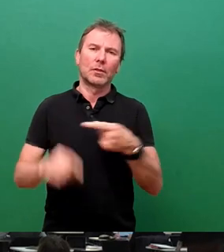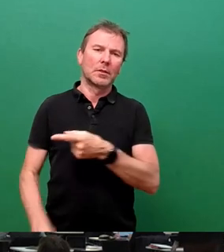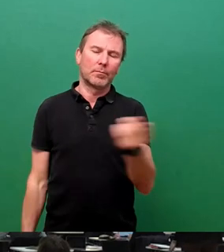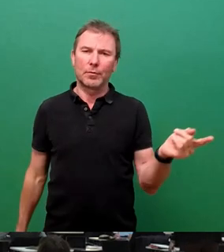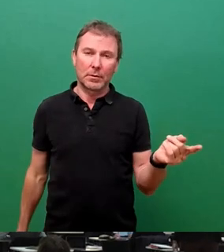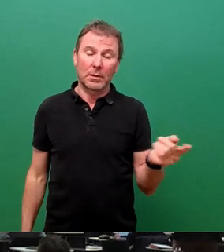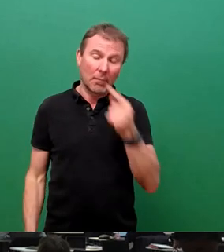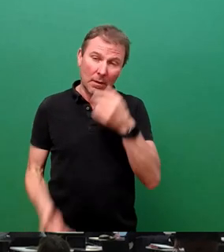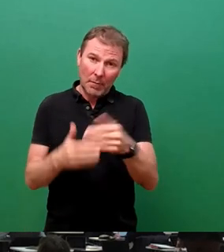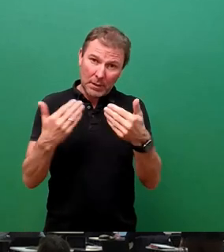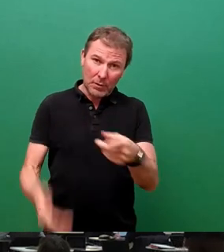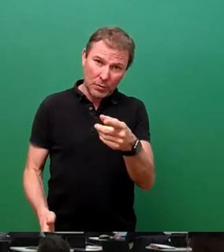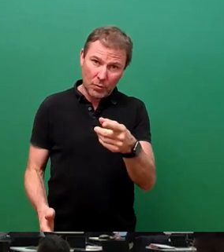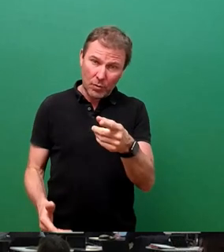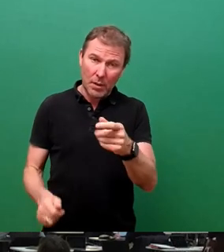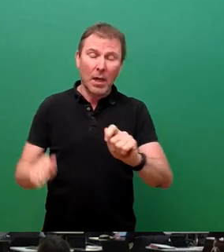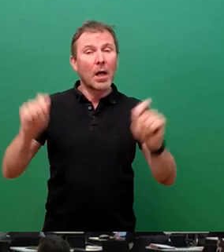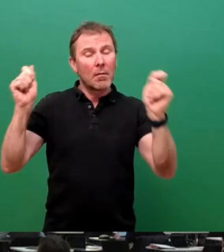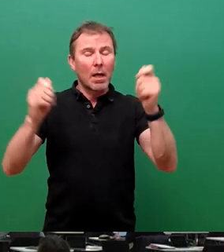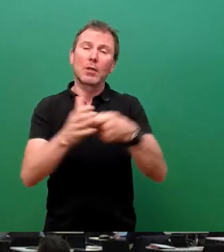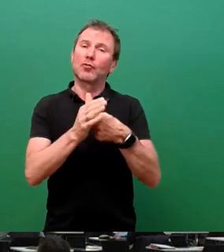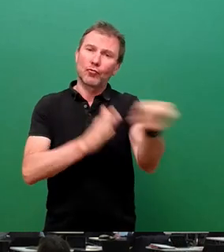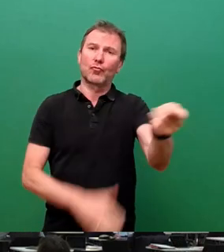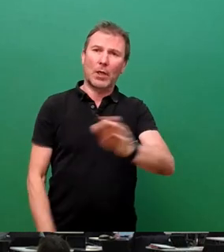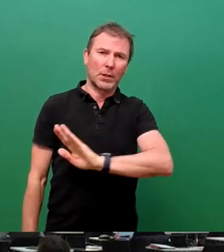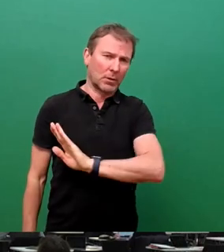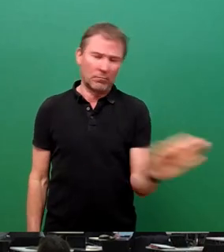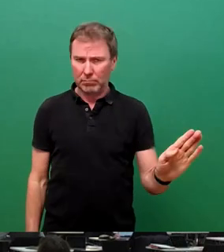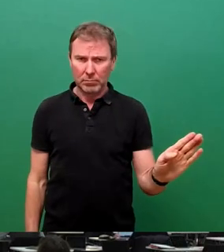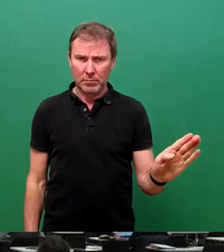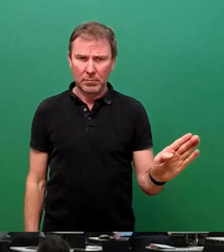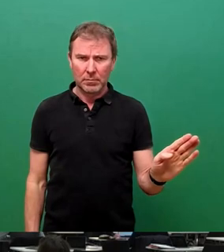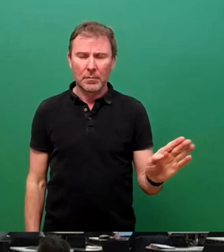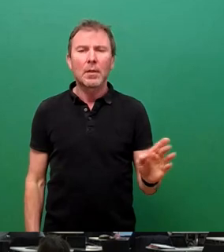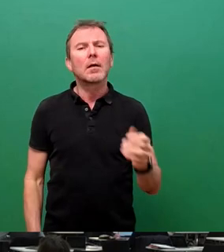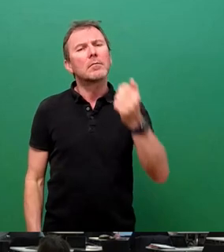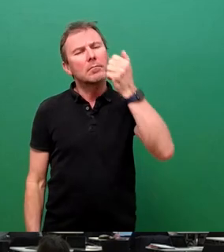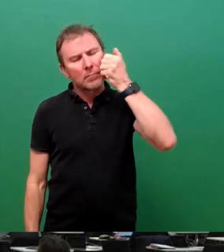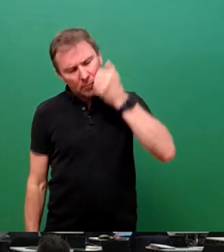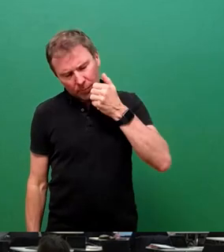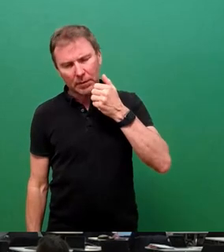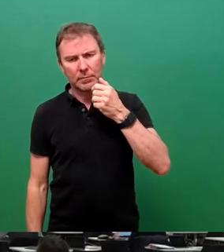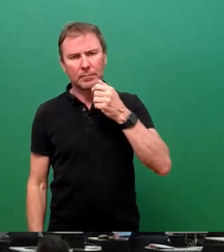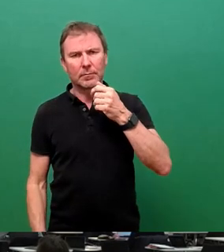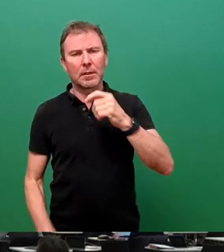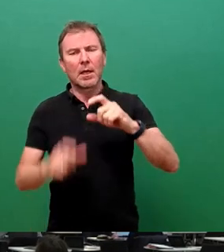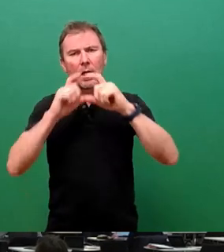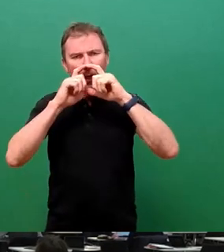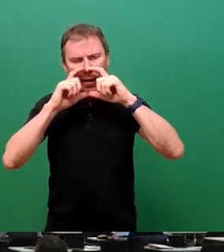weiterhin der Fall wäre, streiche ich in die Pause, weil dann gibt es keinen Anlass dafür. Spaß beiseite, bitte das beachten, gilt weiterhin